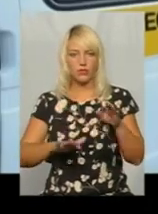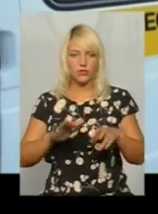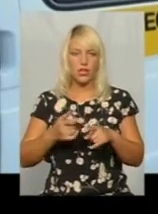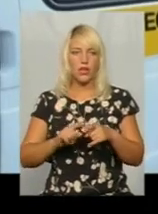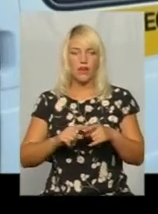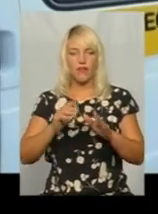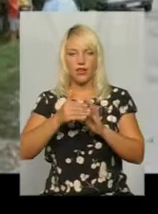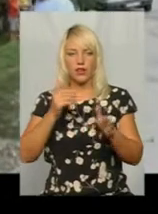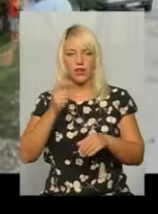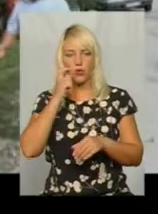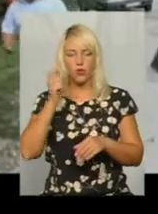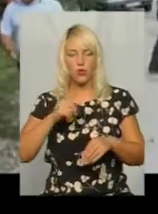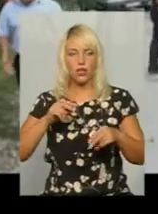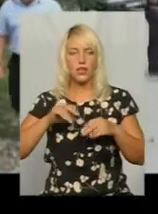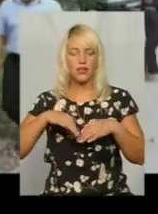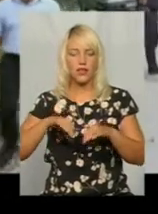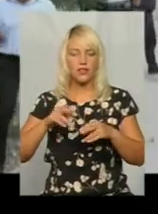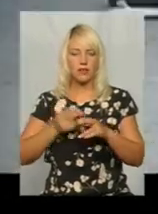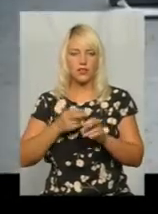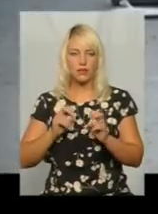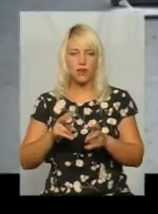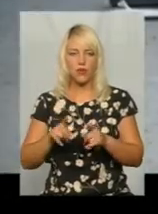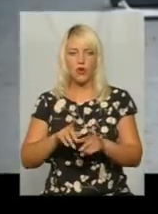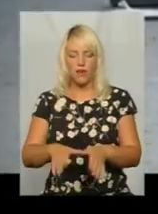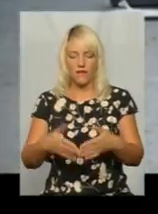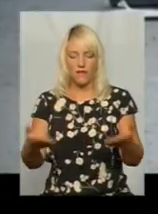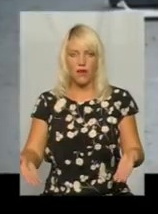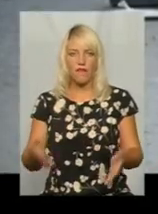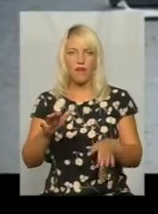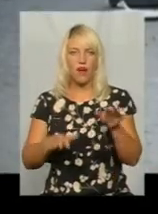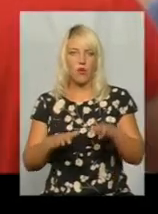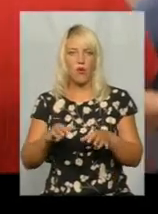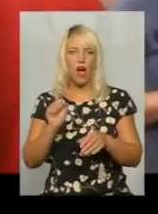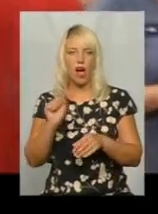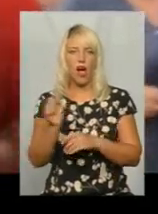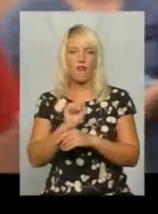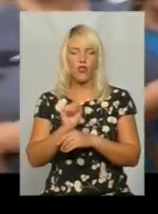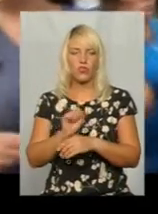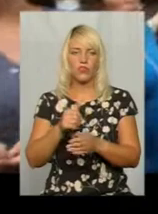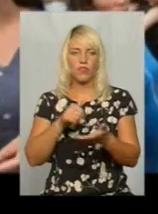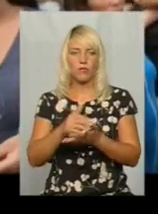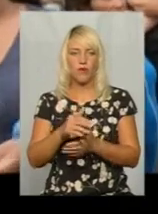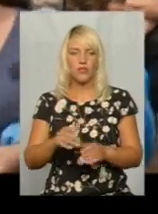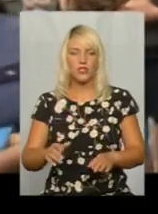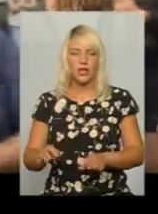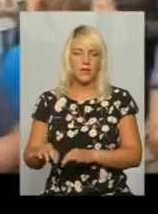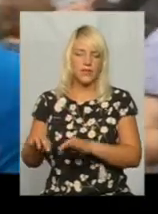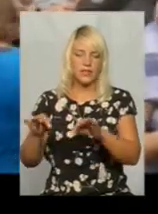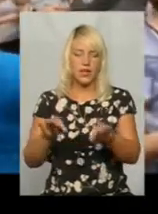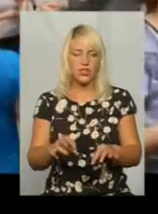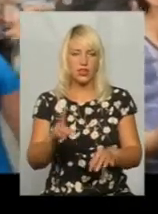працівників «Укртрансбезпеки». Ті розгорнули ваги. Водії відмовилися заїжджати на ваги. «А що ви тіраєте, що ви даєте на вагу, як ви не